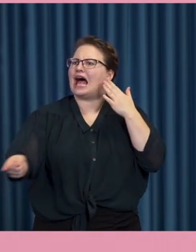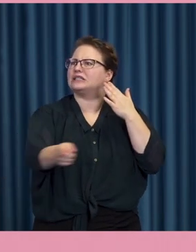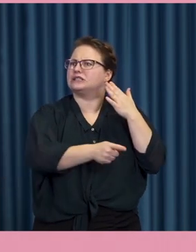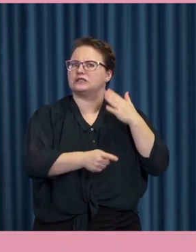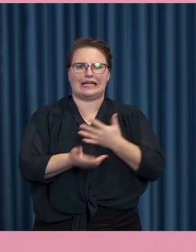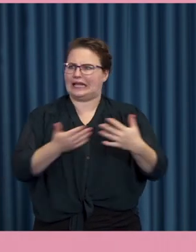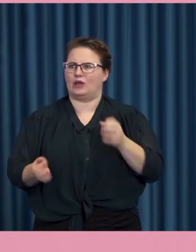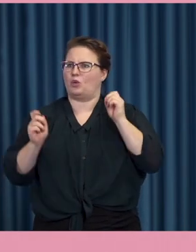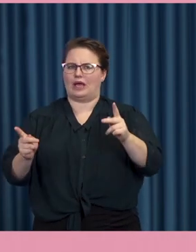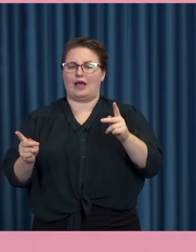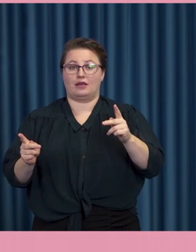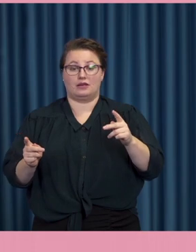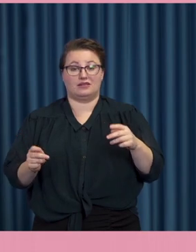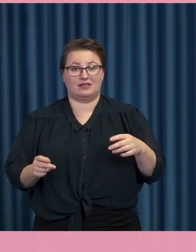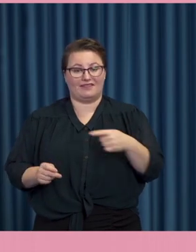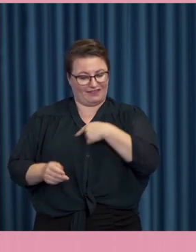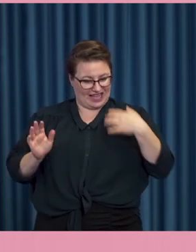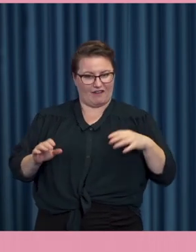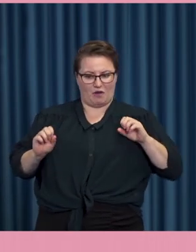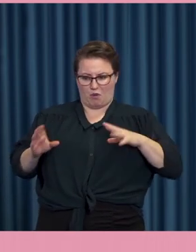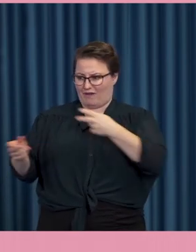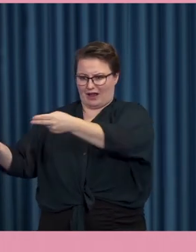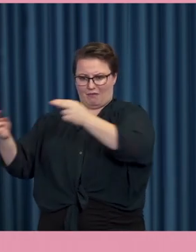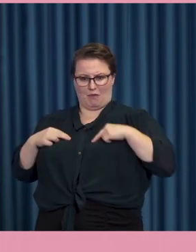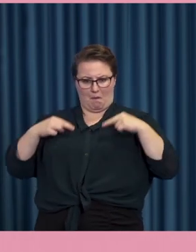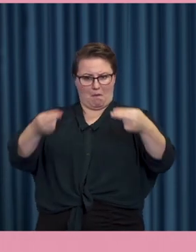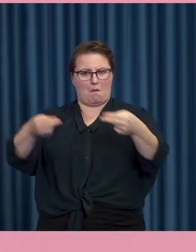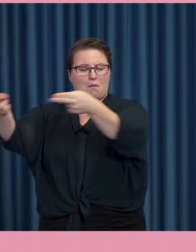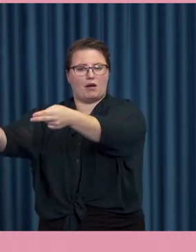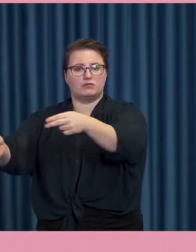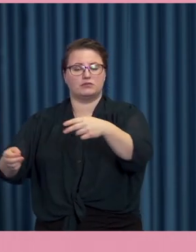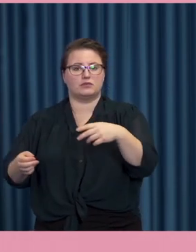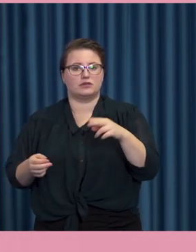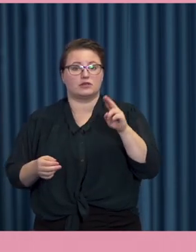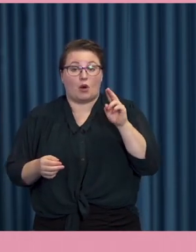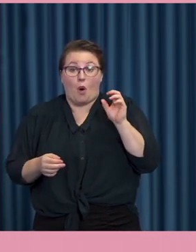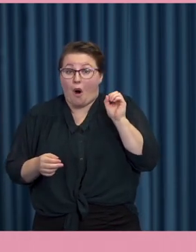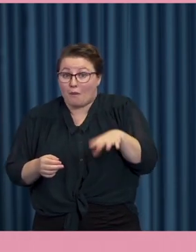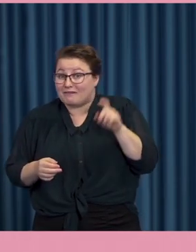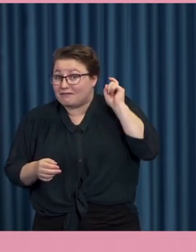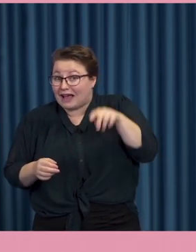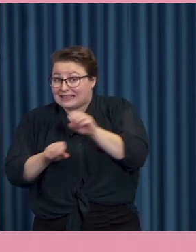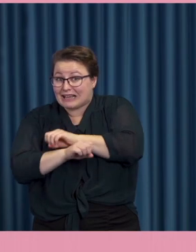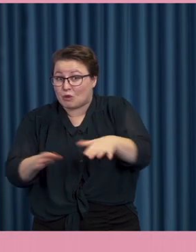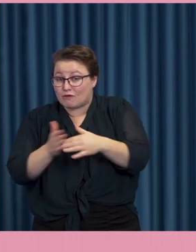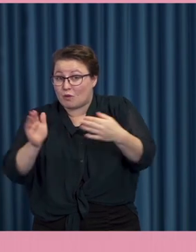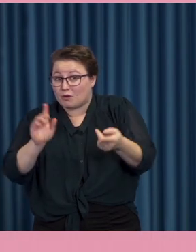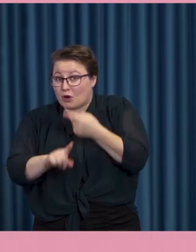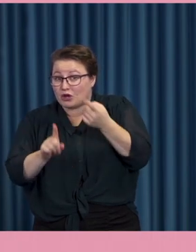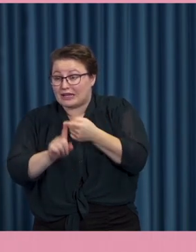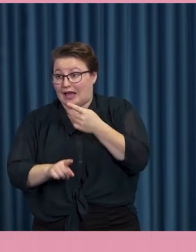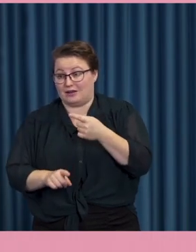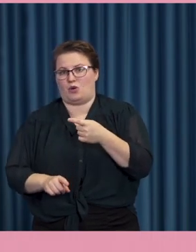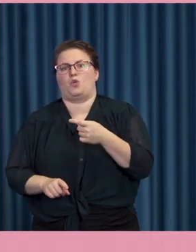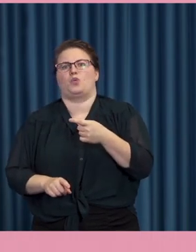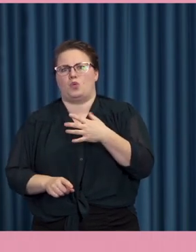faktiskt drivit igenom påverkan. Och man kan säga att påverkansoperationen har lyckats om informationen från början var falsk. Det tycker jag är väldigt obehagligt och är